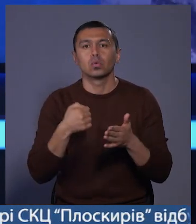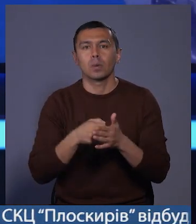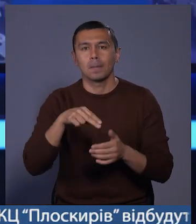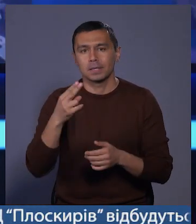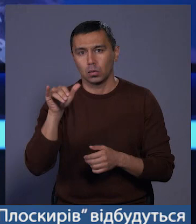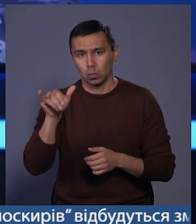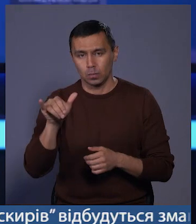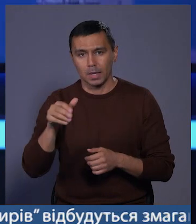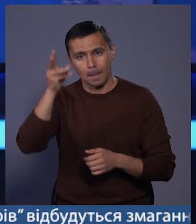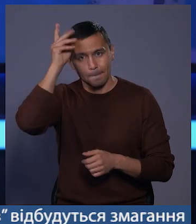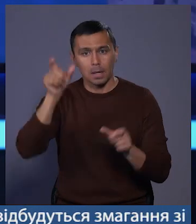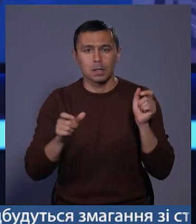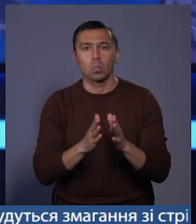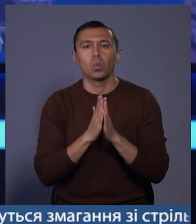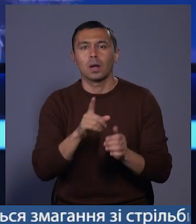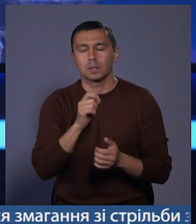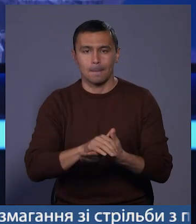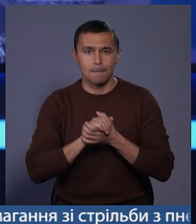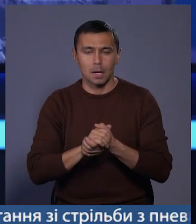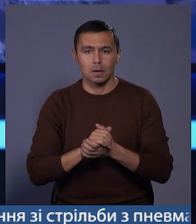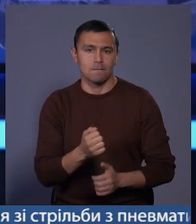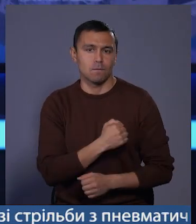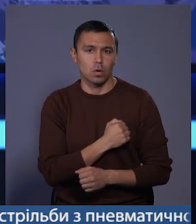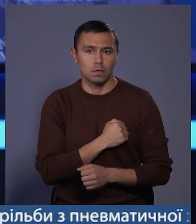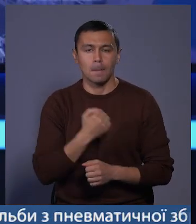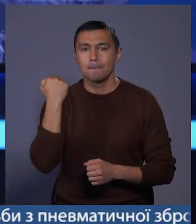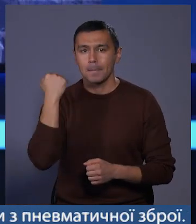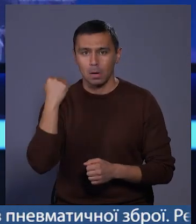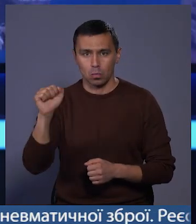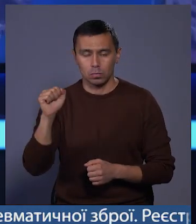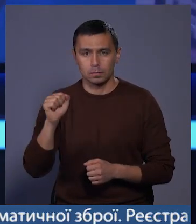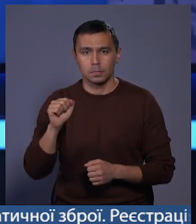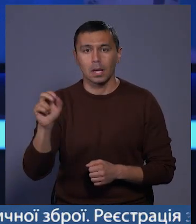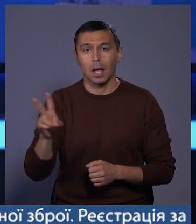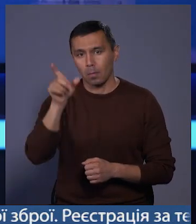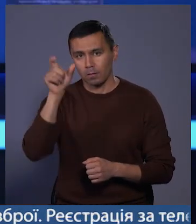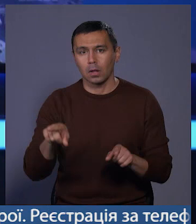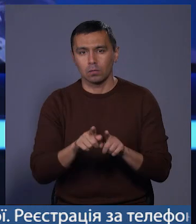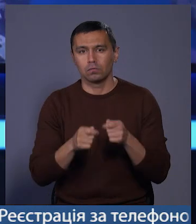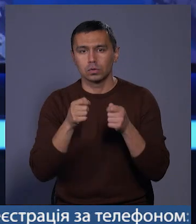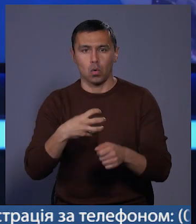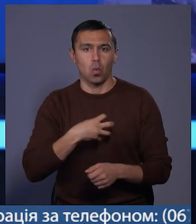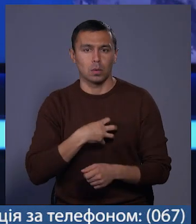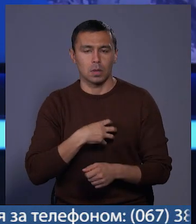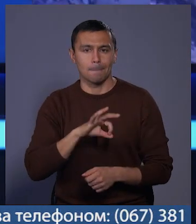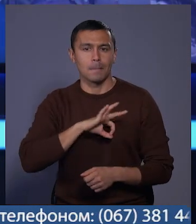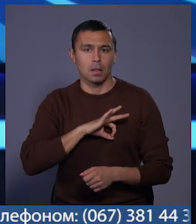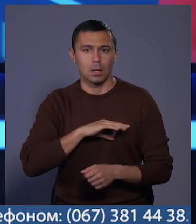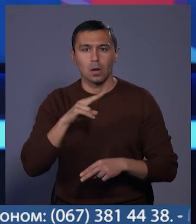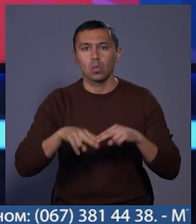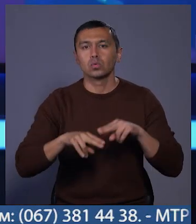ПЦУ. Хмельничани молилися за мир, воїнів та перемогу. Епіфаній також вручив ордени і медалі